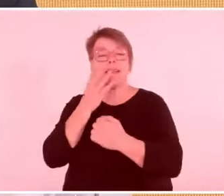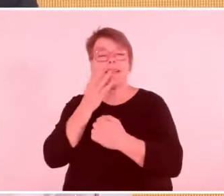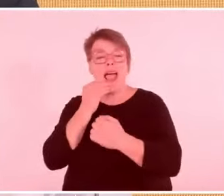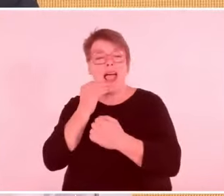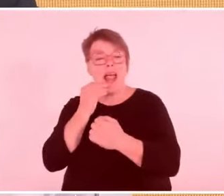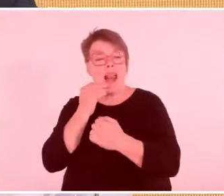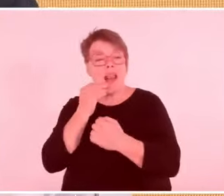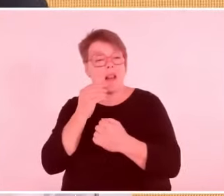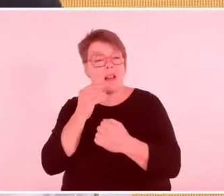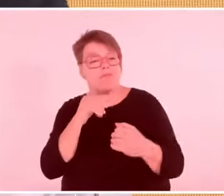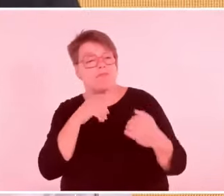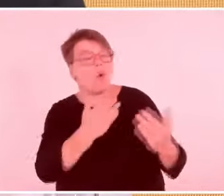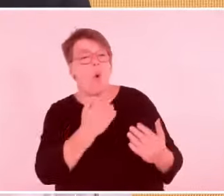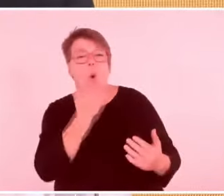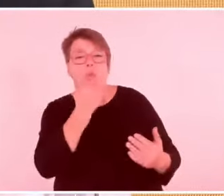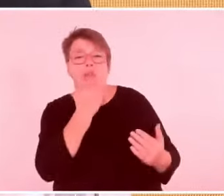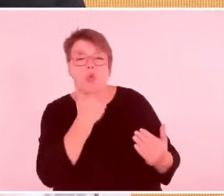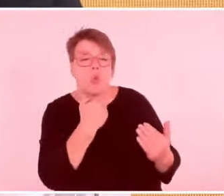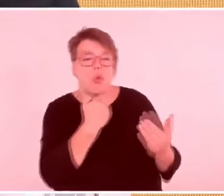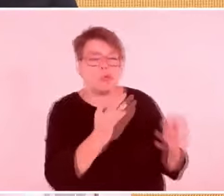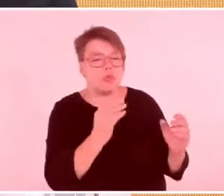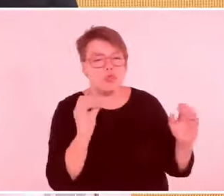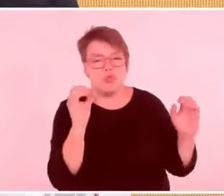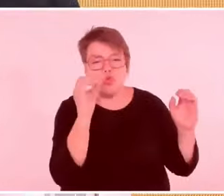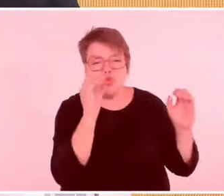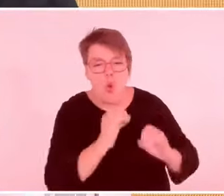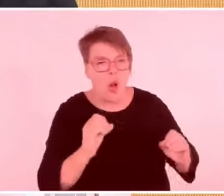tiefer Sumpf,